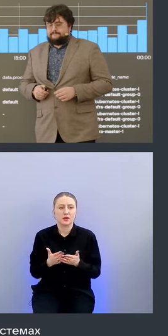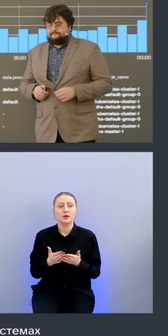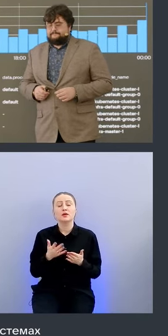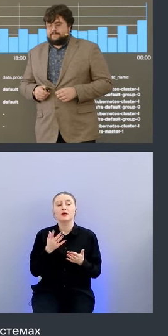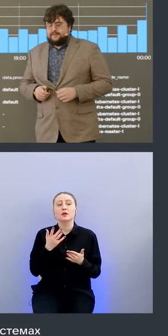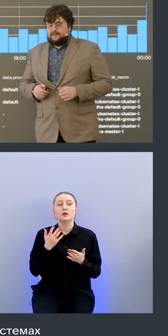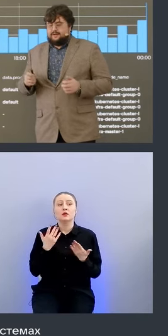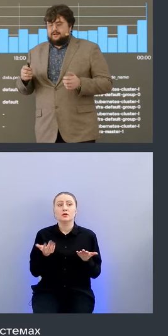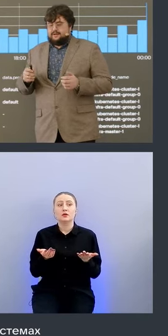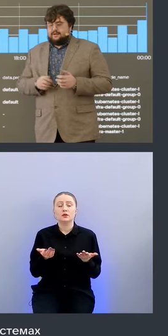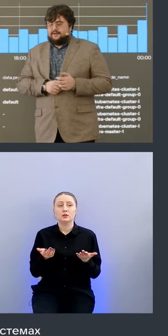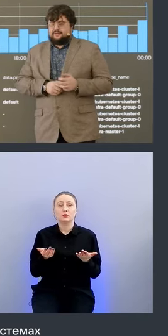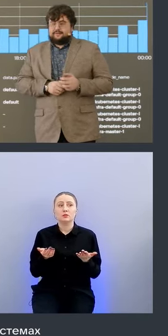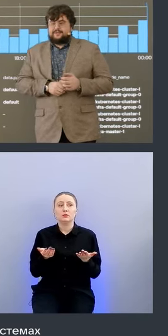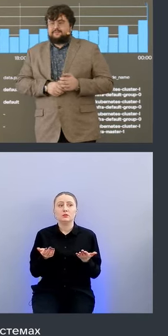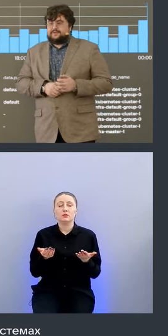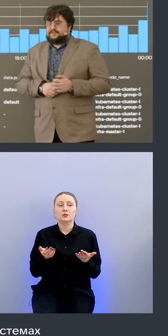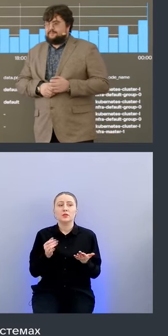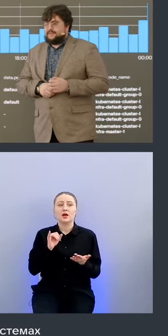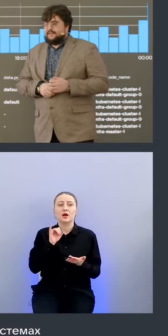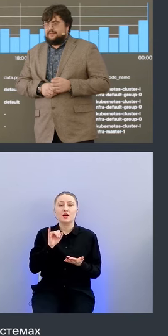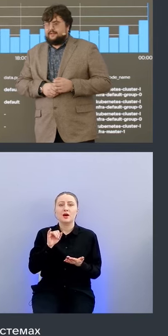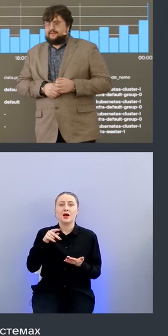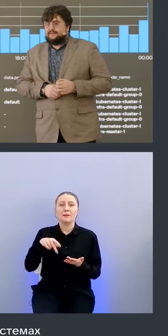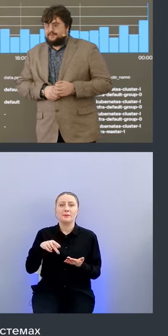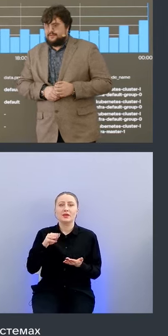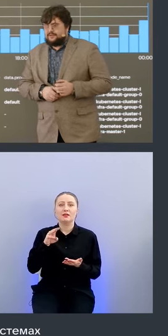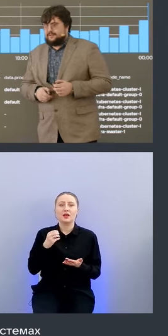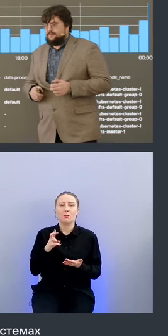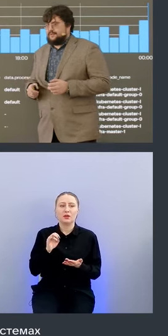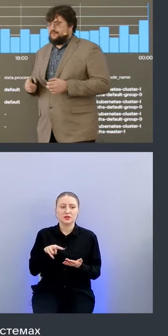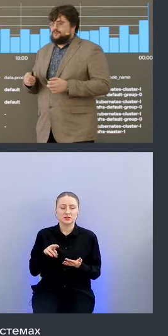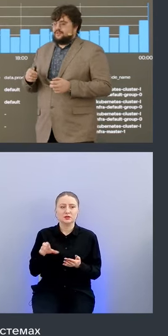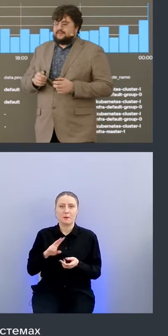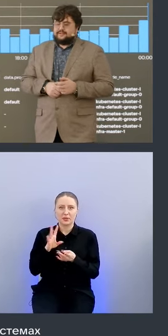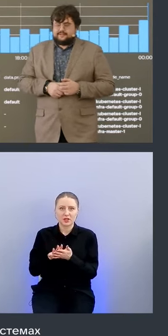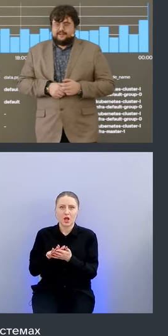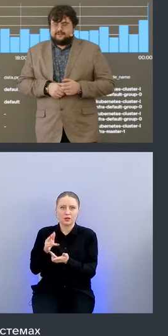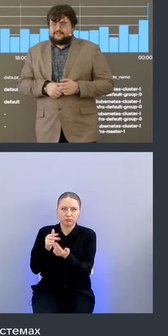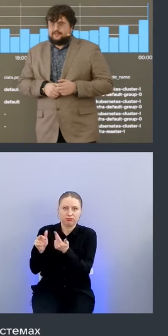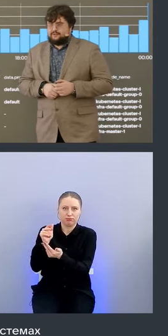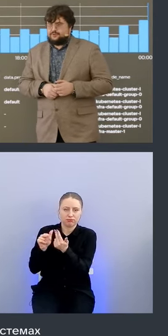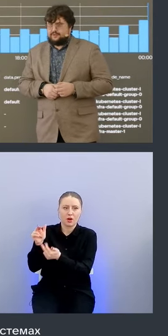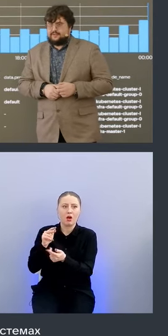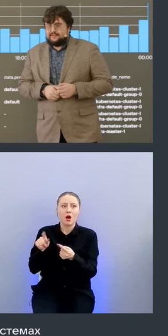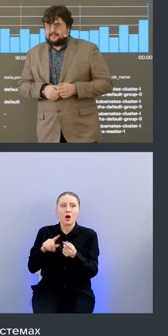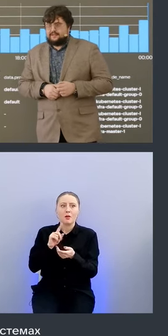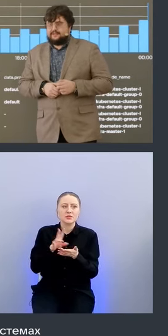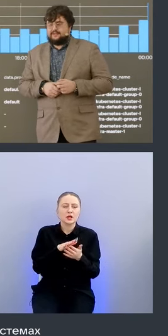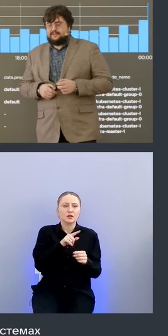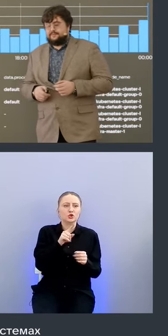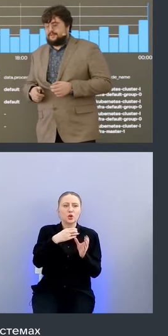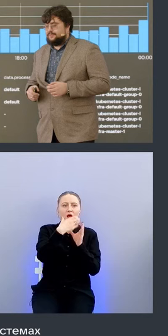что айпи тейблс постоянно конфигурится потому что калика цилиум что-то на